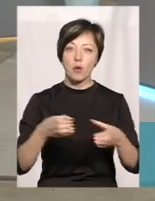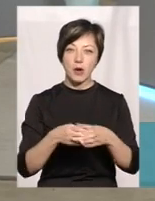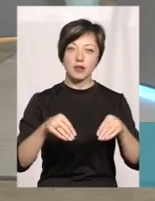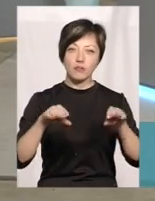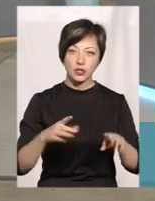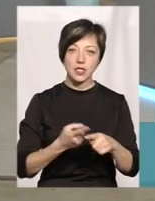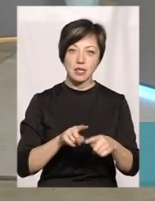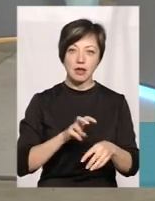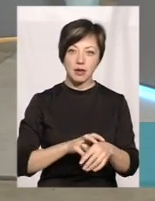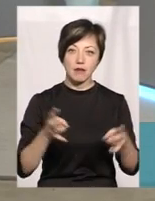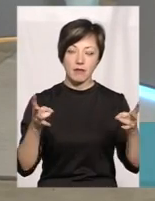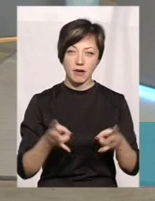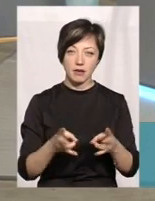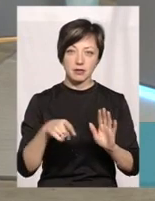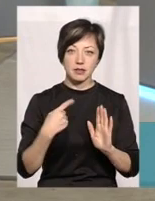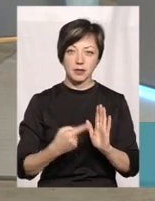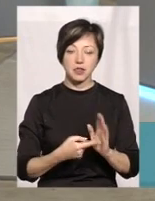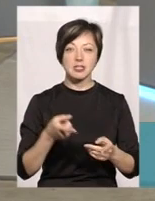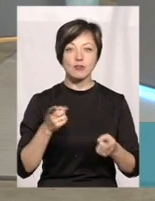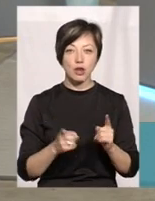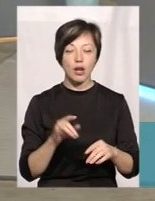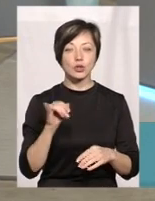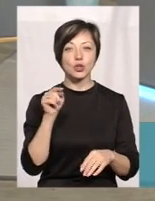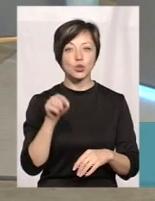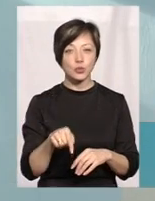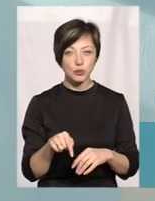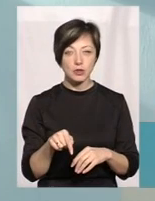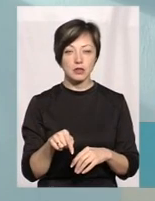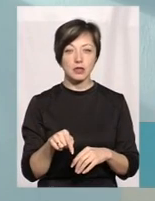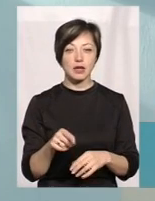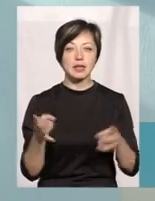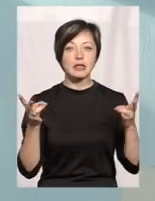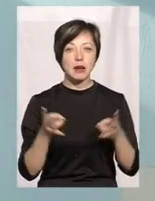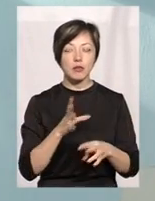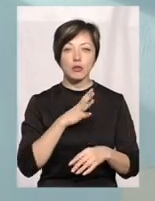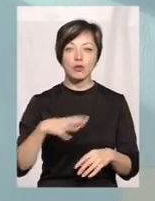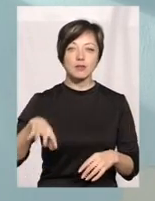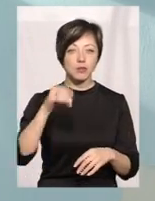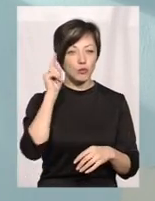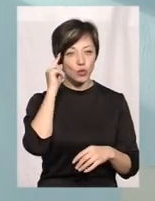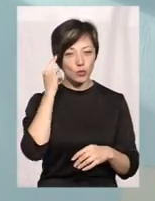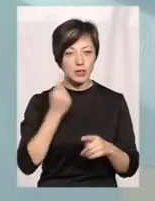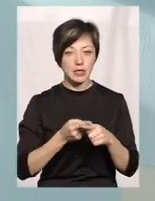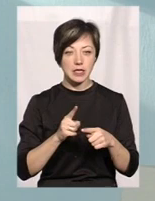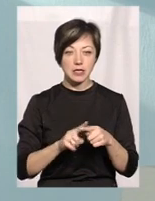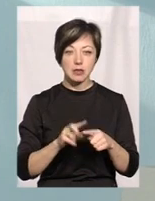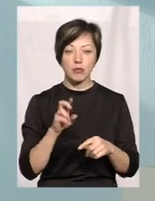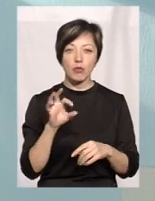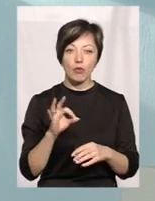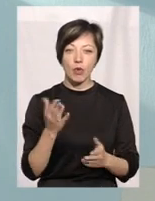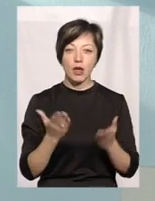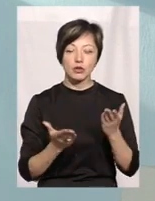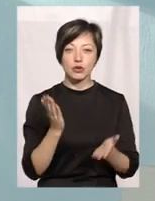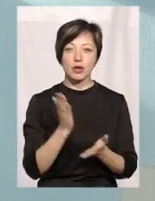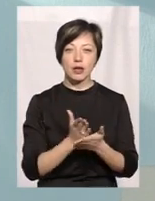що цей лікар варти житло? Звичайно, і тут варто було б всім подумати над цим, тому що, якщо